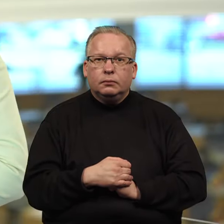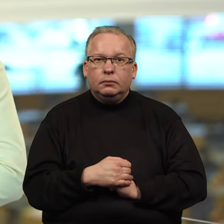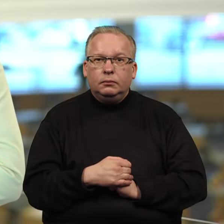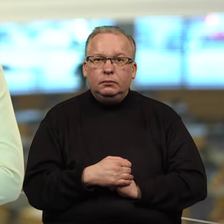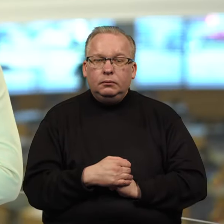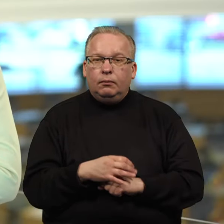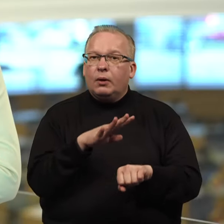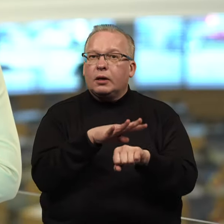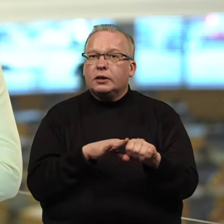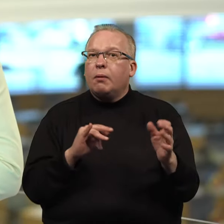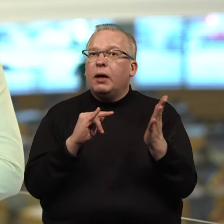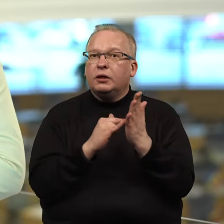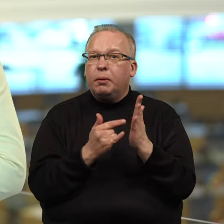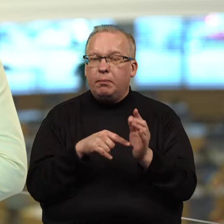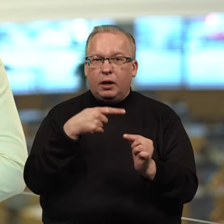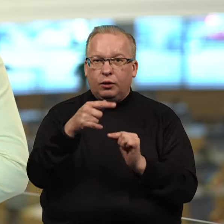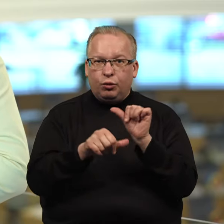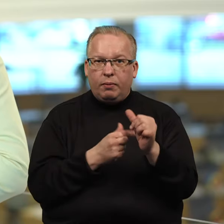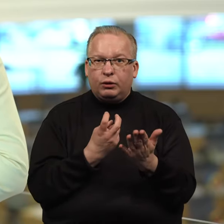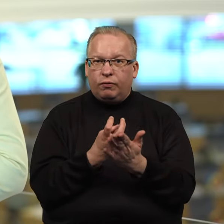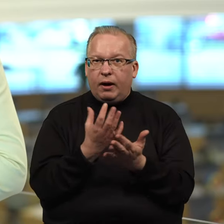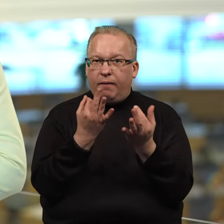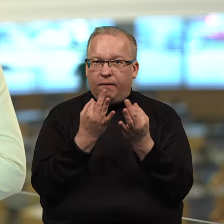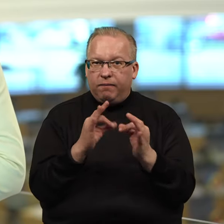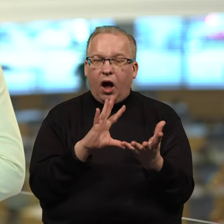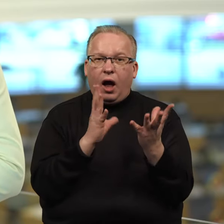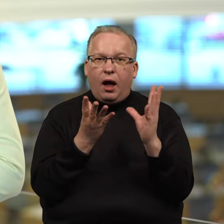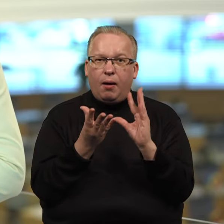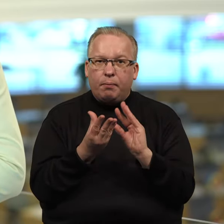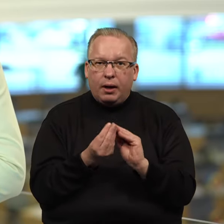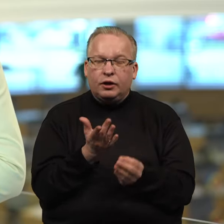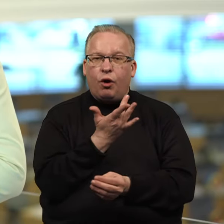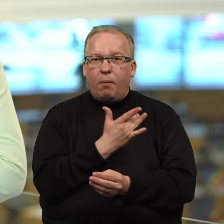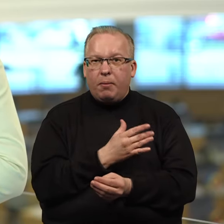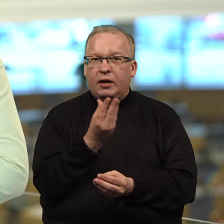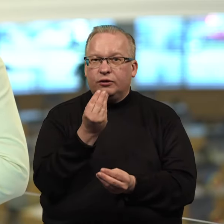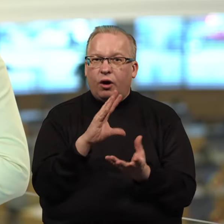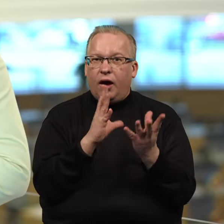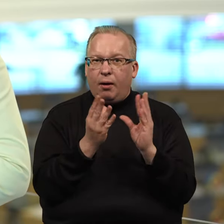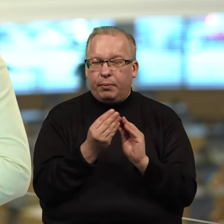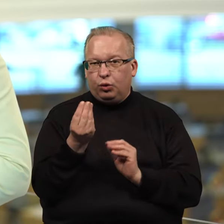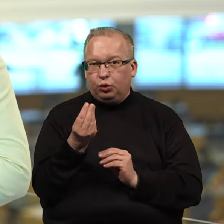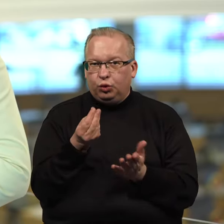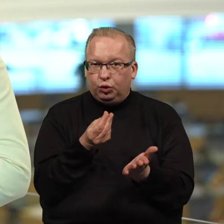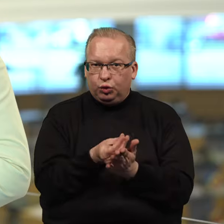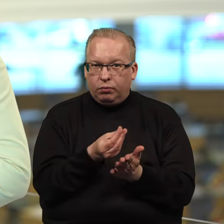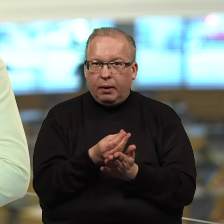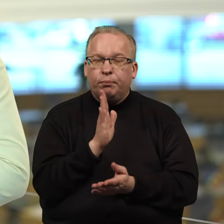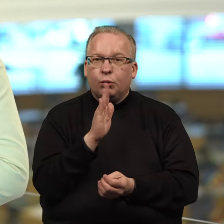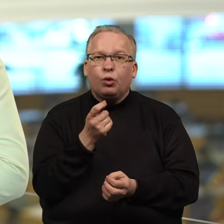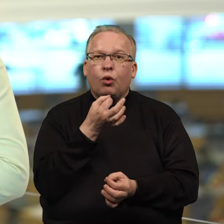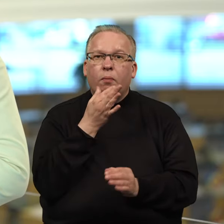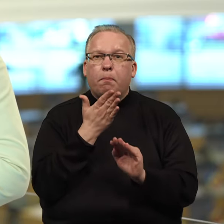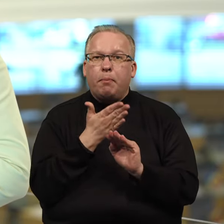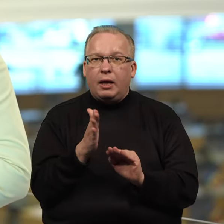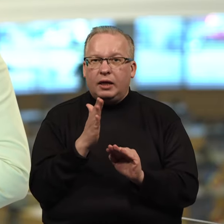Seimas planuoja nuo kitų metų vasario leisti apvalinti prekių ir paslaugų krepšelio galutinę sumą. Tai būtų palaipsniui